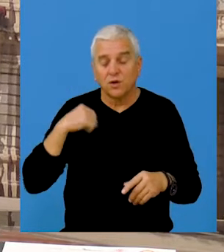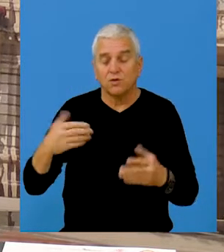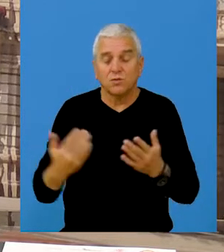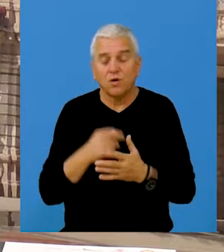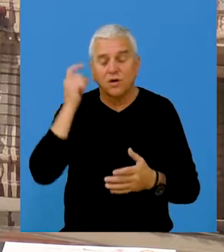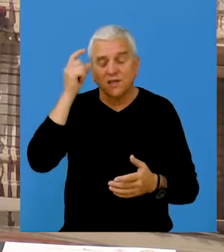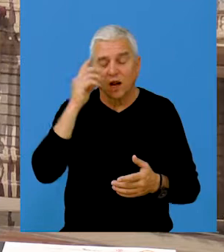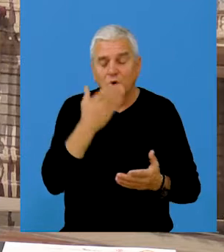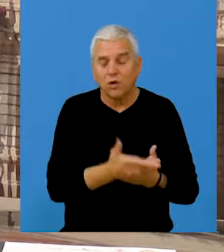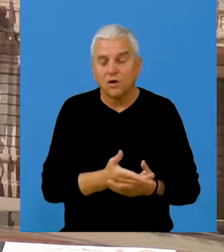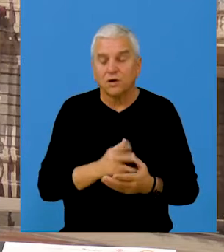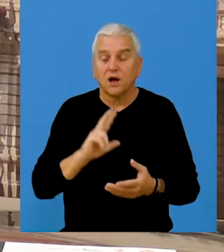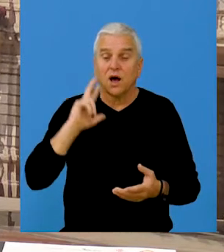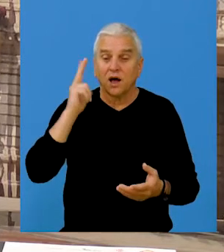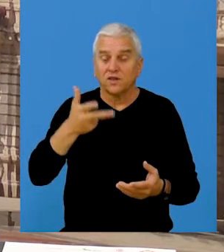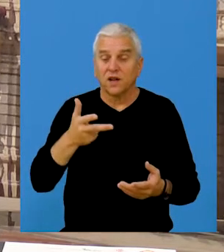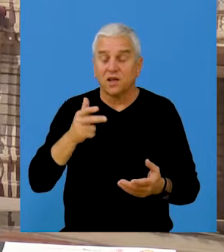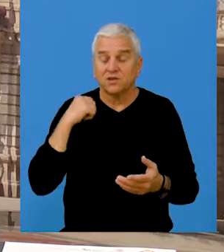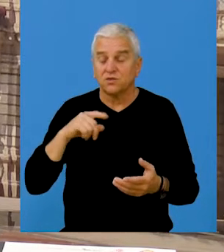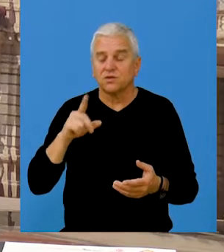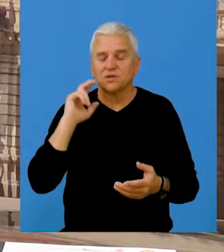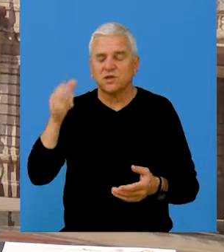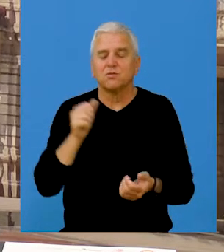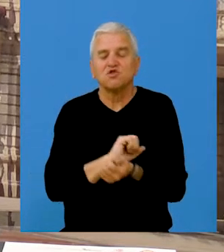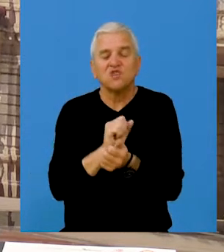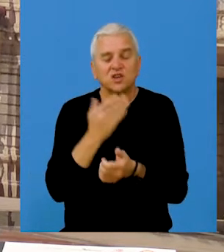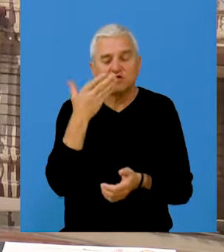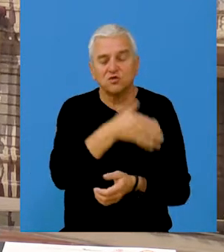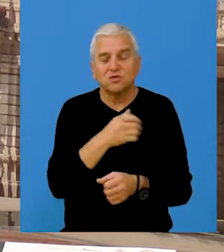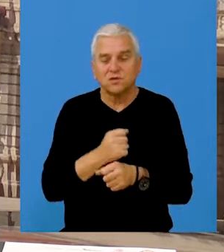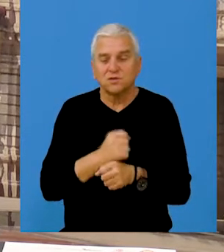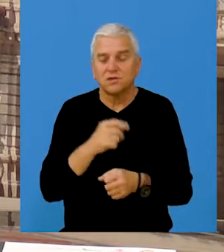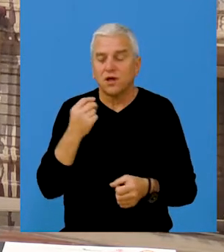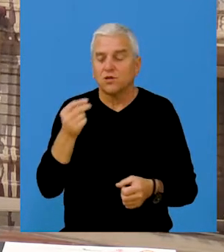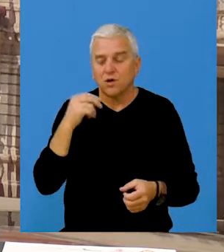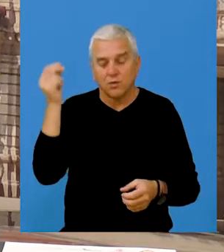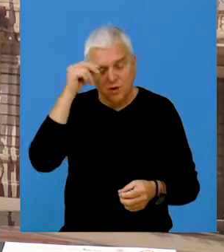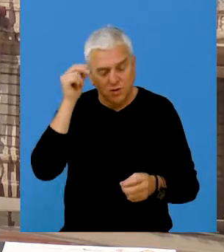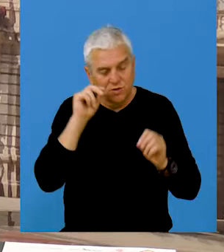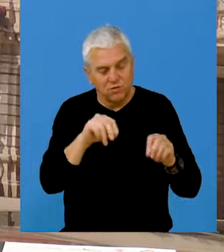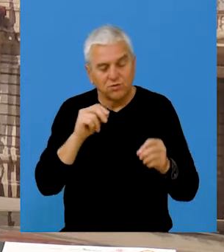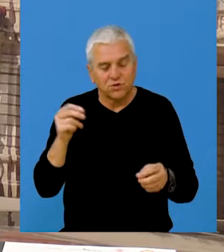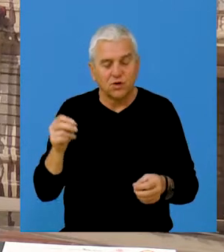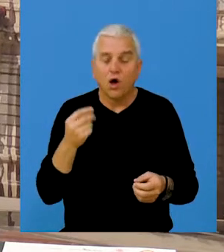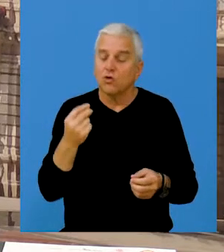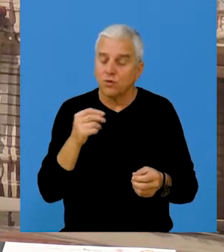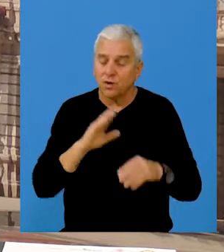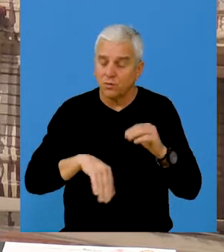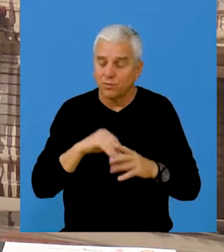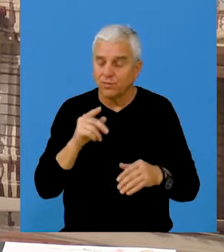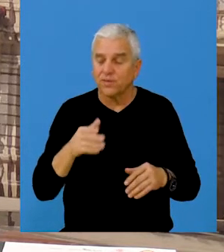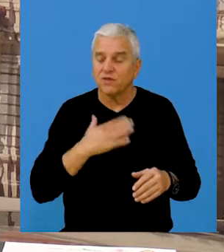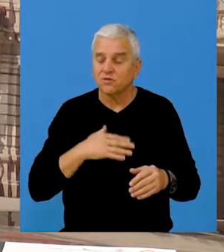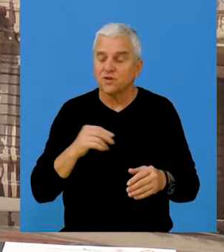Jedne godine, pa druge godine opet u Crnogoru. Treće godine sam išao u Grčku da radim, gde sam dobre stvari od